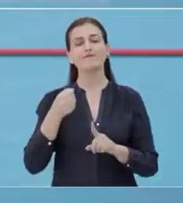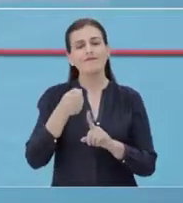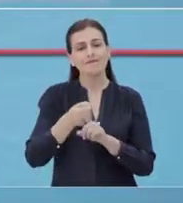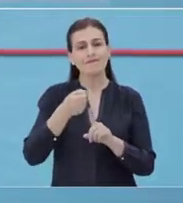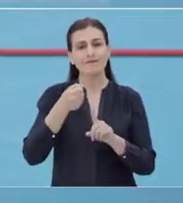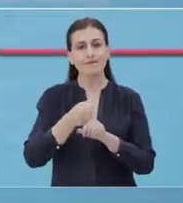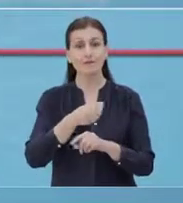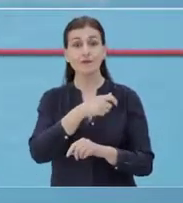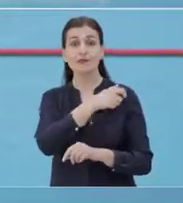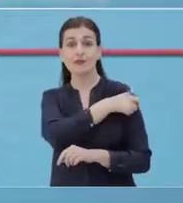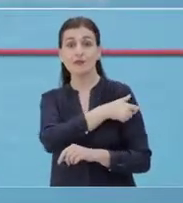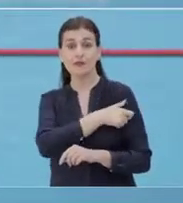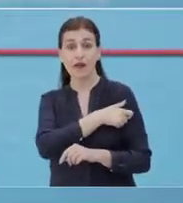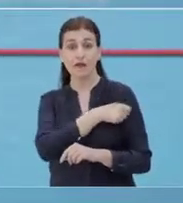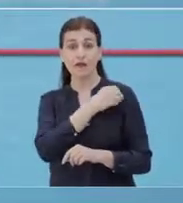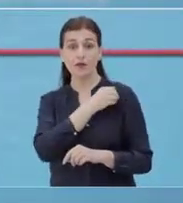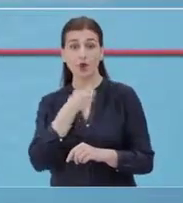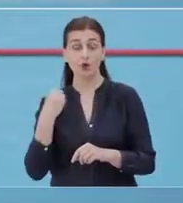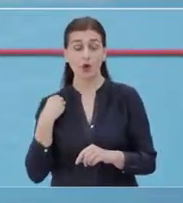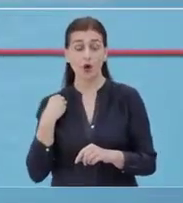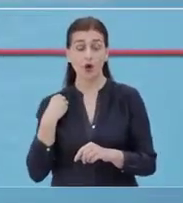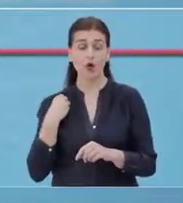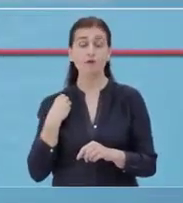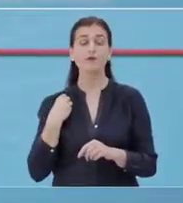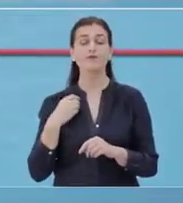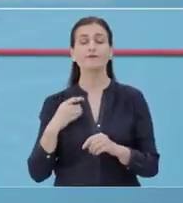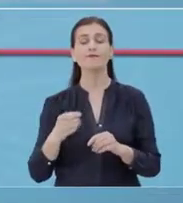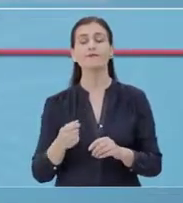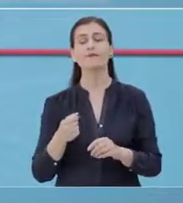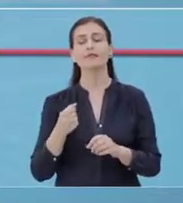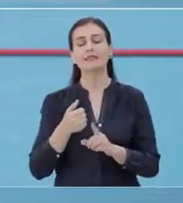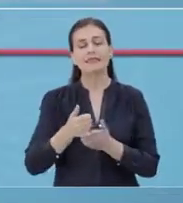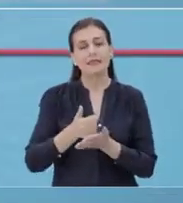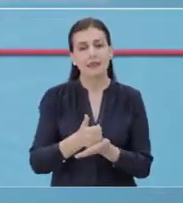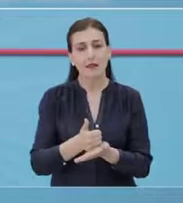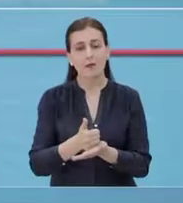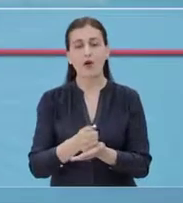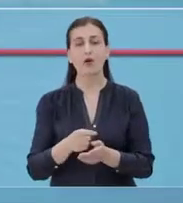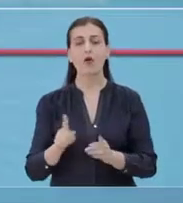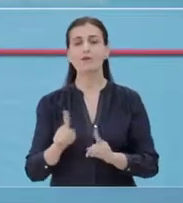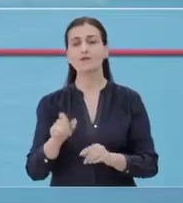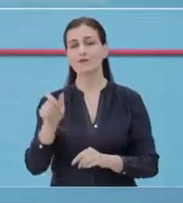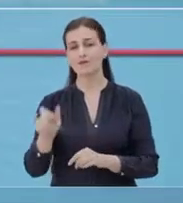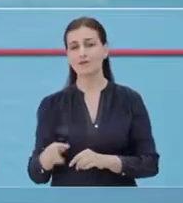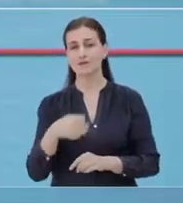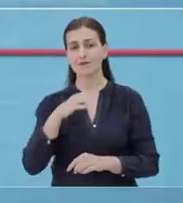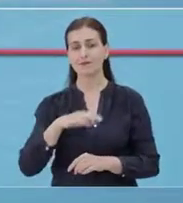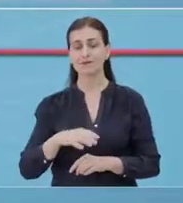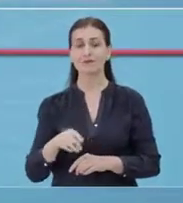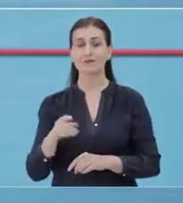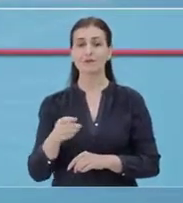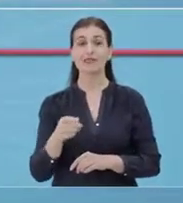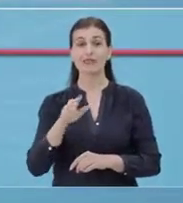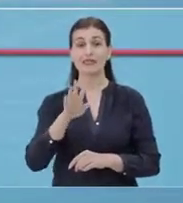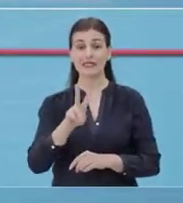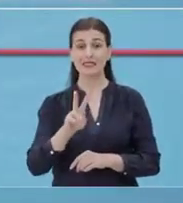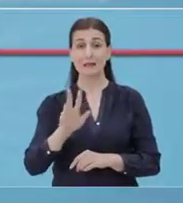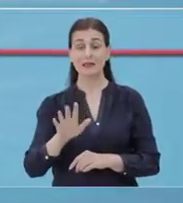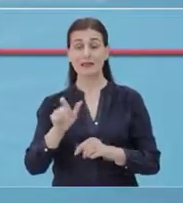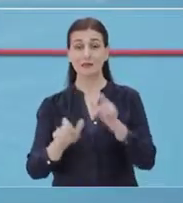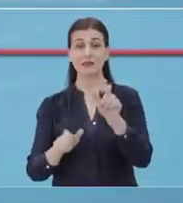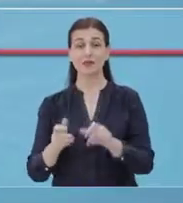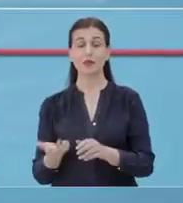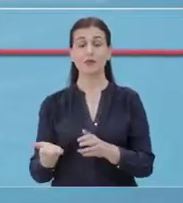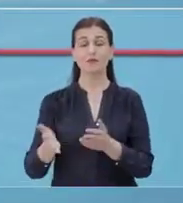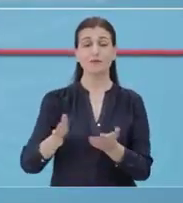Pavarësisht për pjekjeve të jarëzakonshme të stafit mjekësor të të tërëspitaleve, 25 persona në